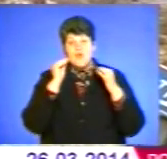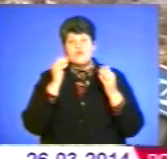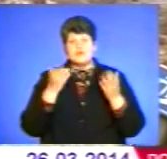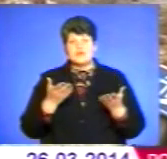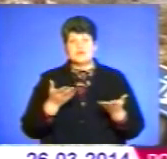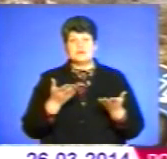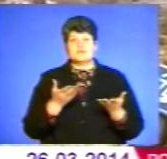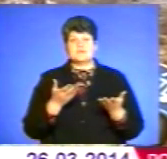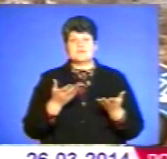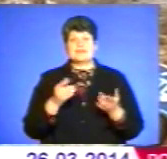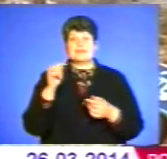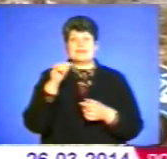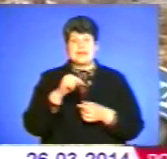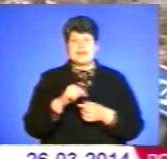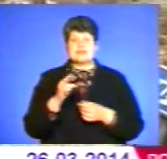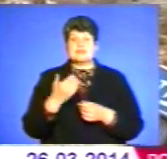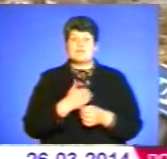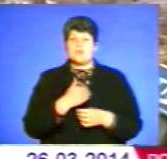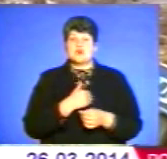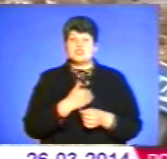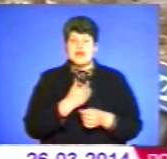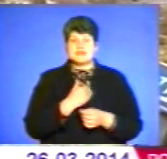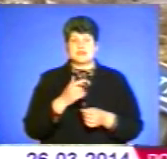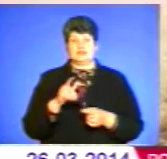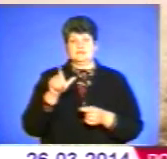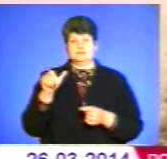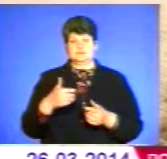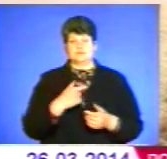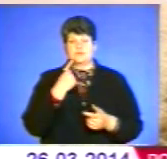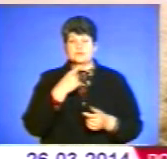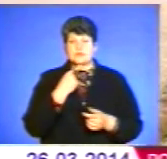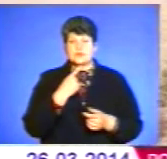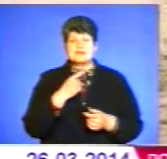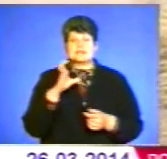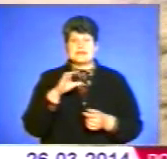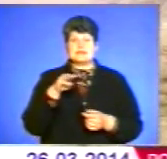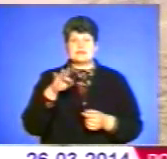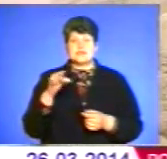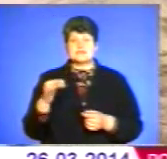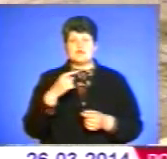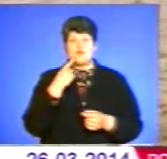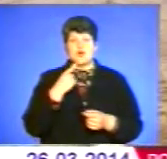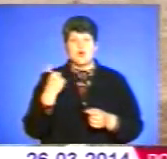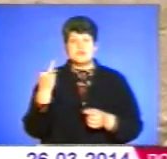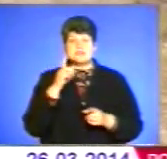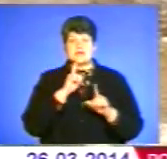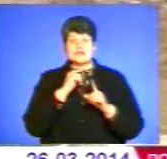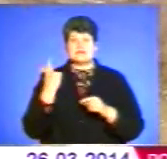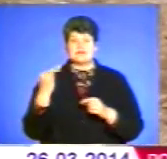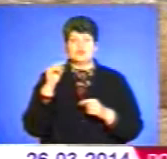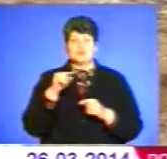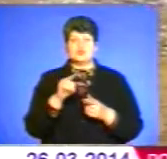ті побажання, які громада висловлює. Сергій Тарашевський каже, обласна рада зацікавлена у тому, щоб